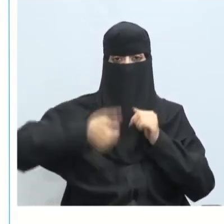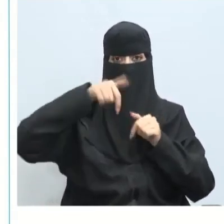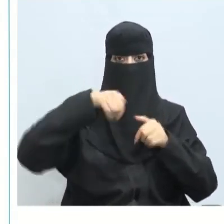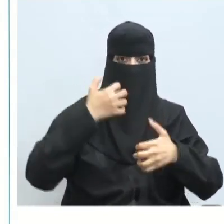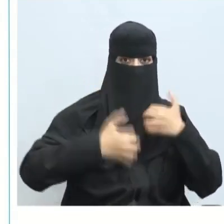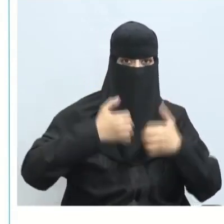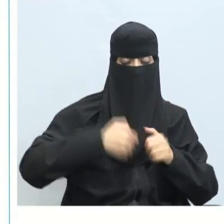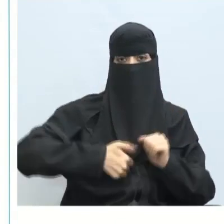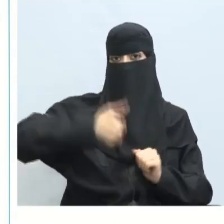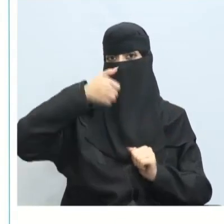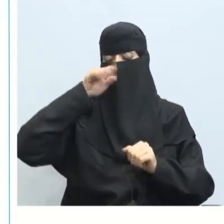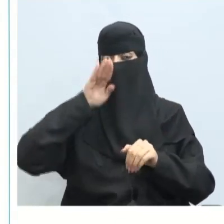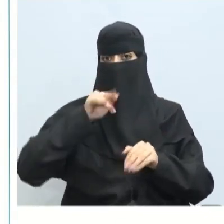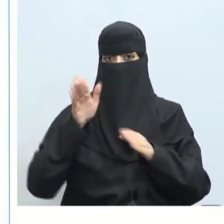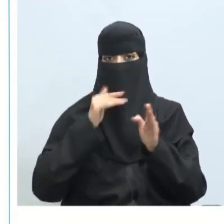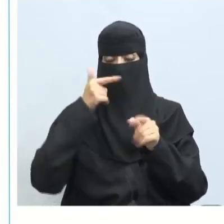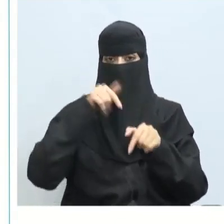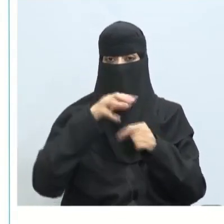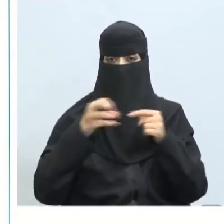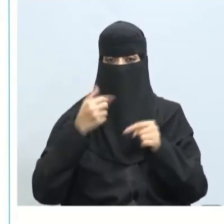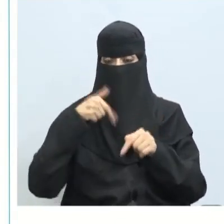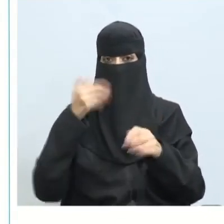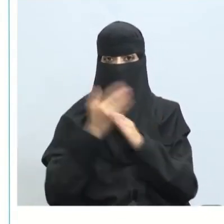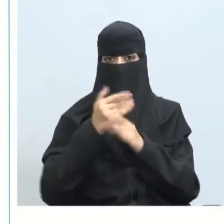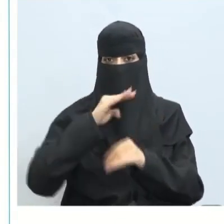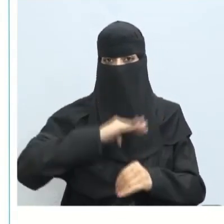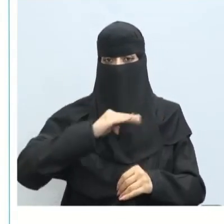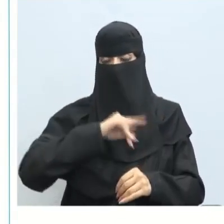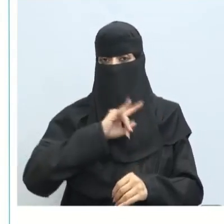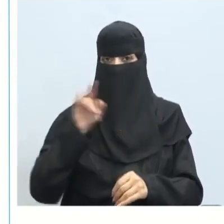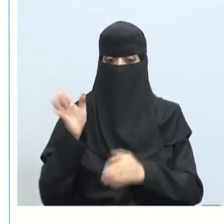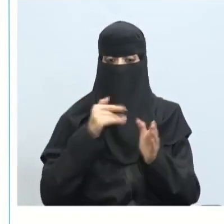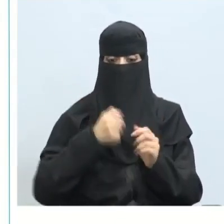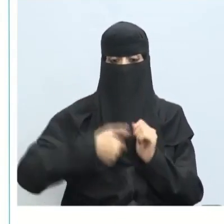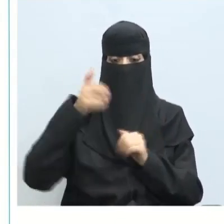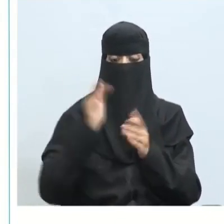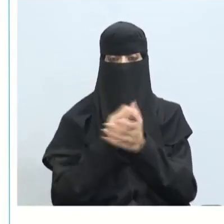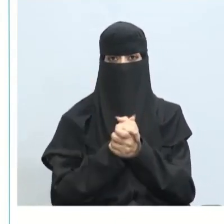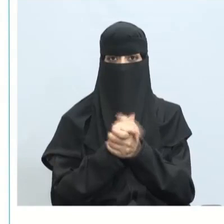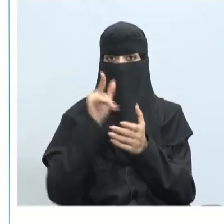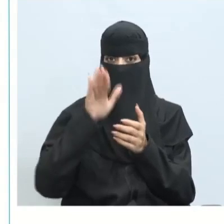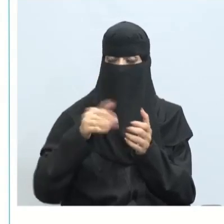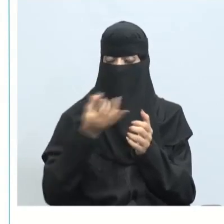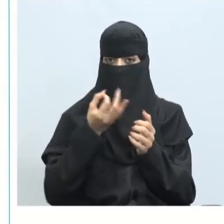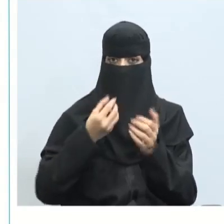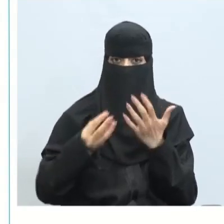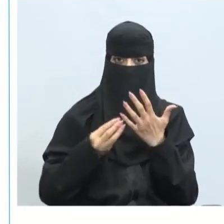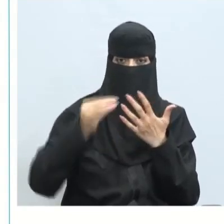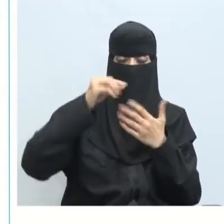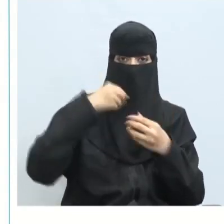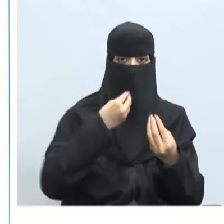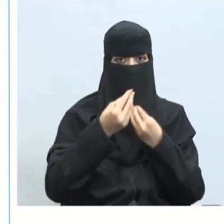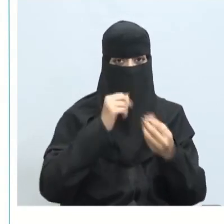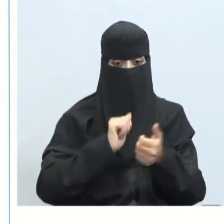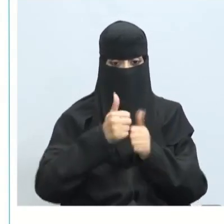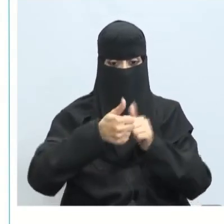تشعرك بالفخر بإنجازاتك أما السلبية تسبب الإحباط وعدم الإنجاز ذكرنا أيضا مراحل التعامل قد يكون